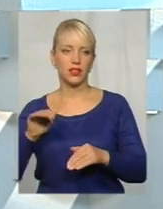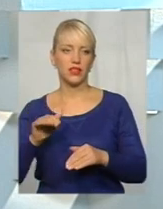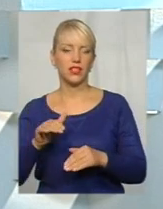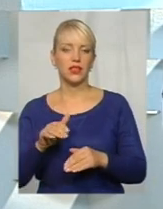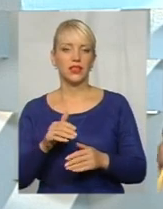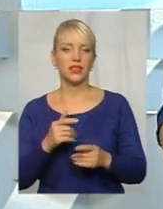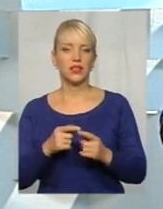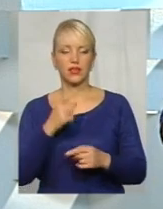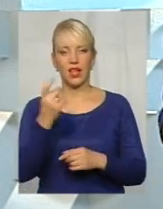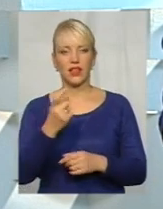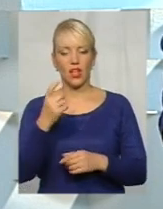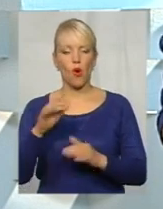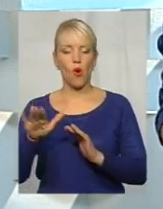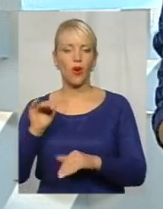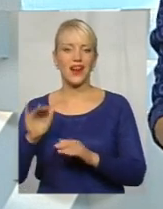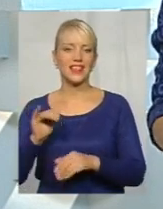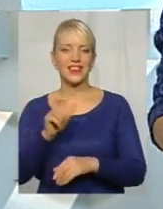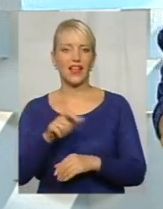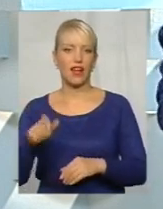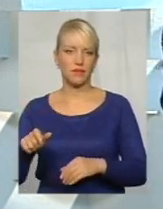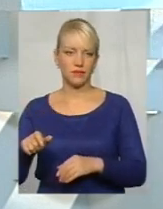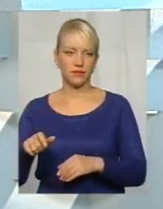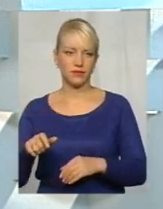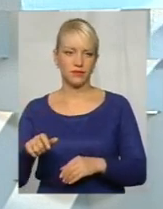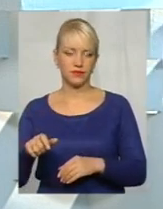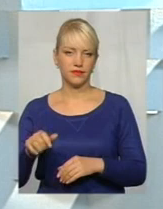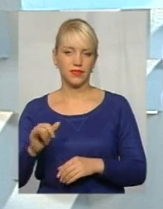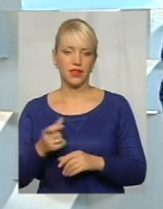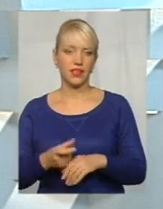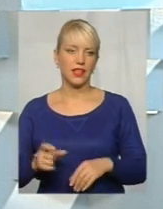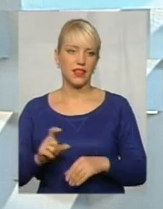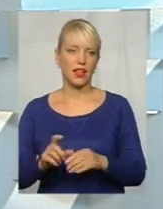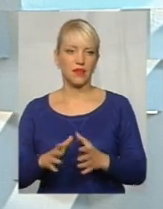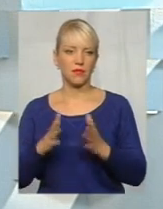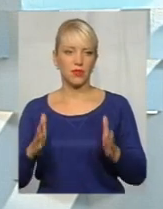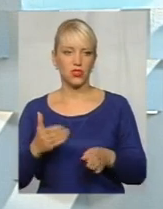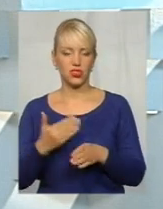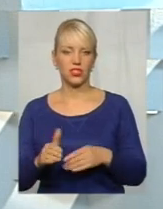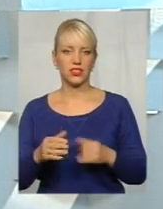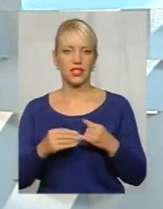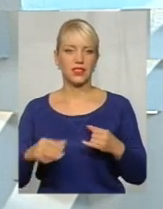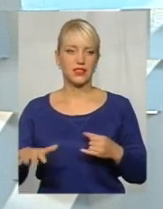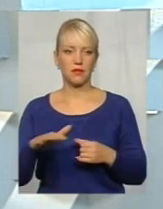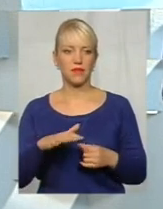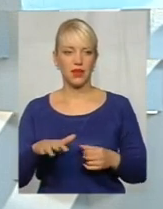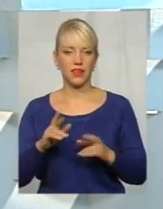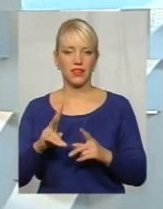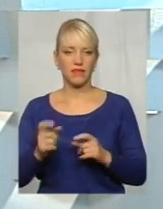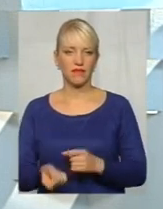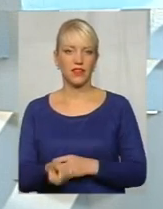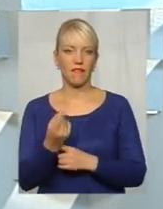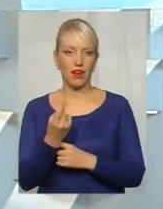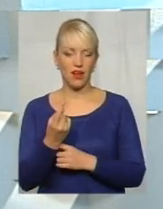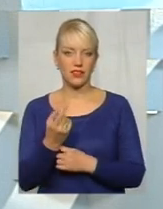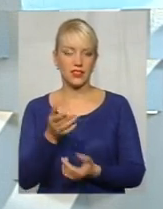орендарям. І, власне, найбільша частка земель, як виявляється,